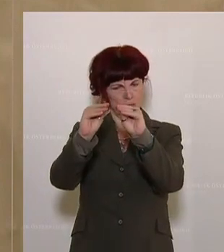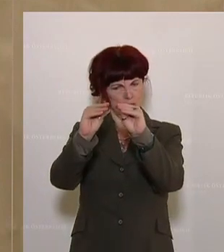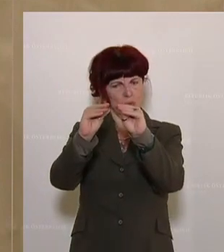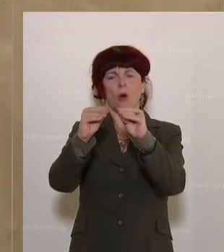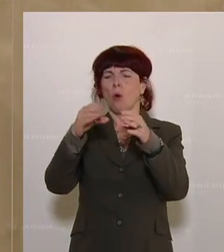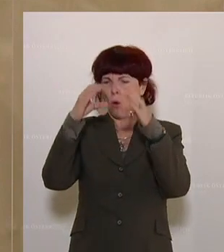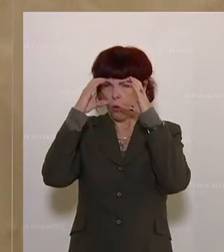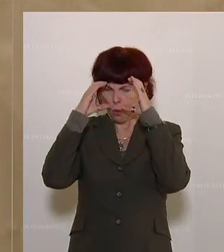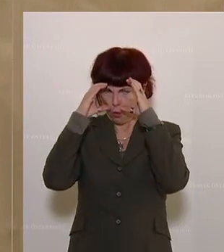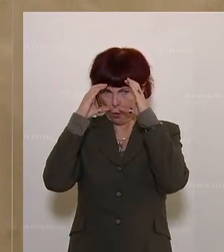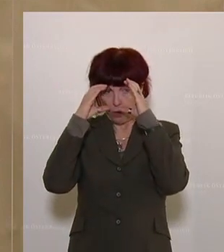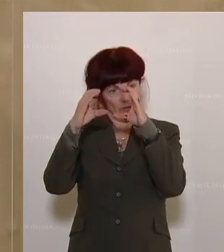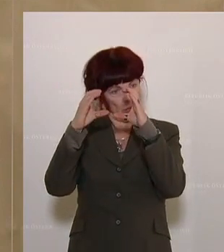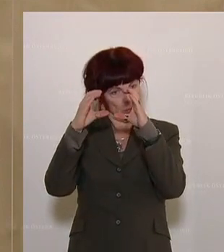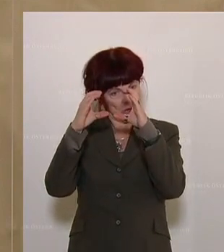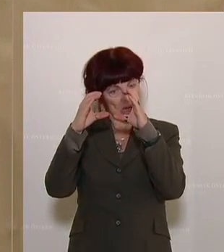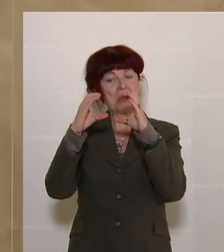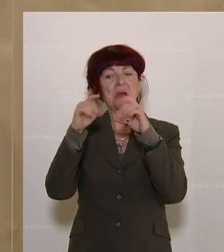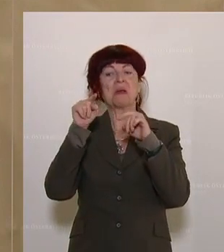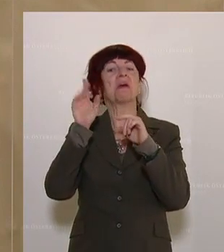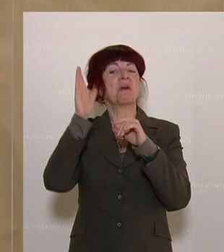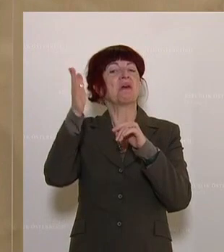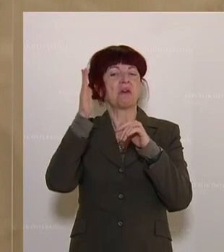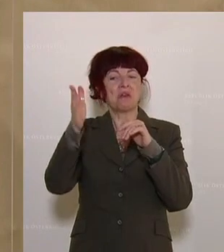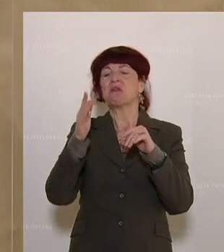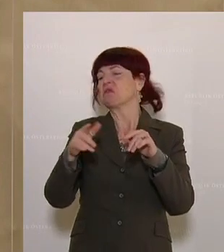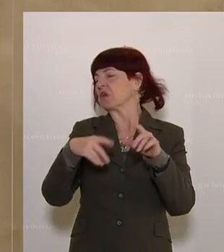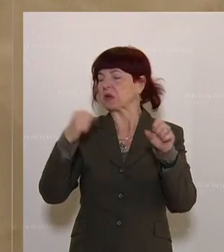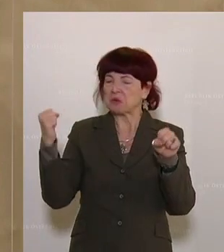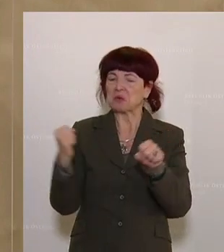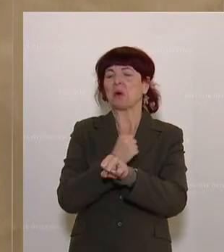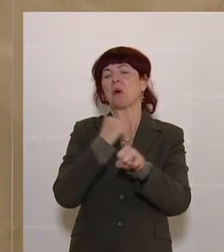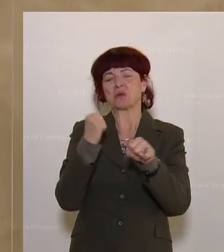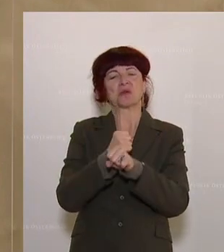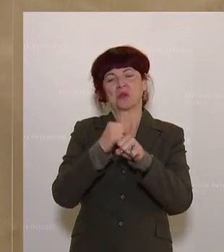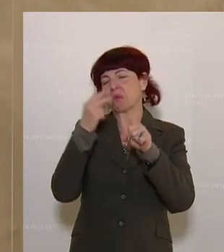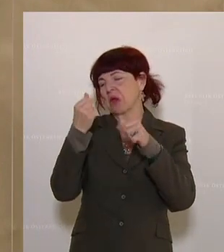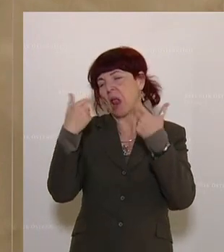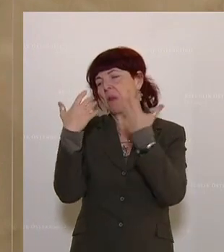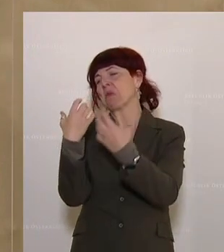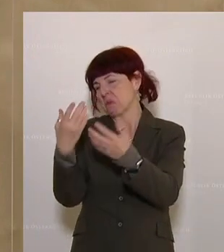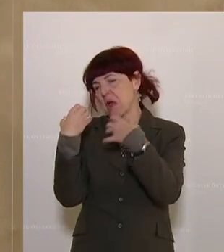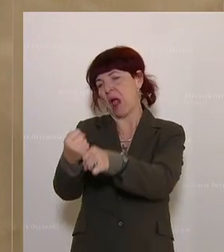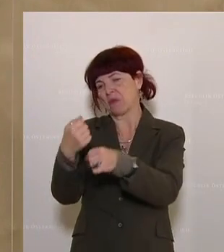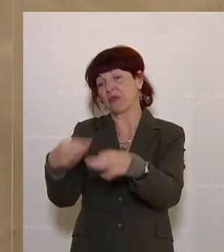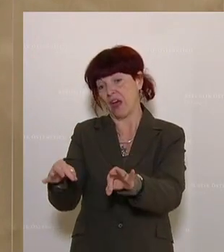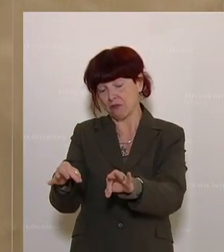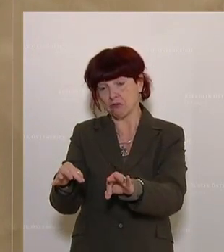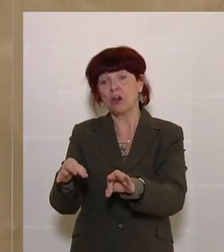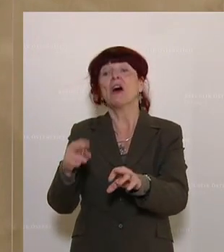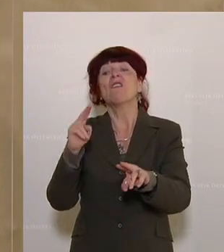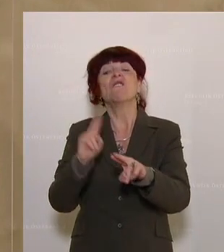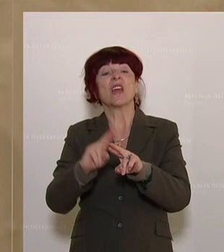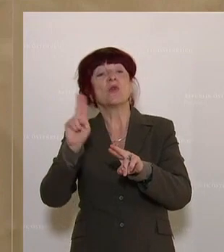sie 2020 unehrlich waren und Förderungen in Anspruch genommen haben, diese nicht zurückzahlen